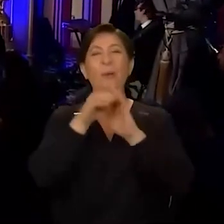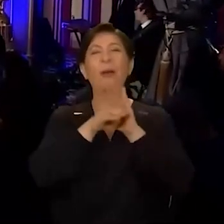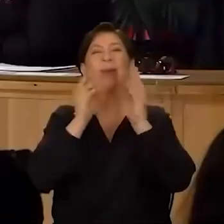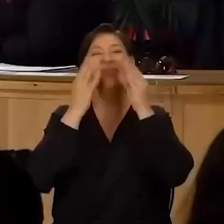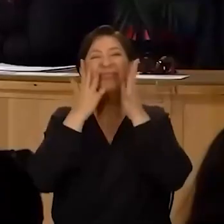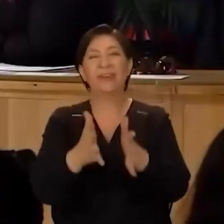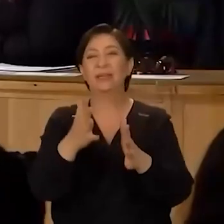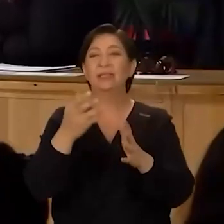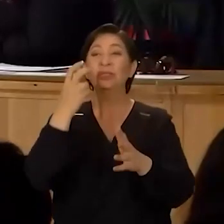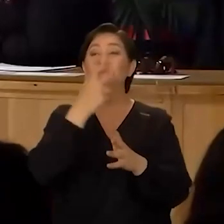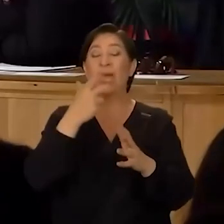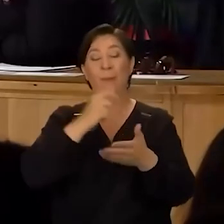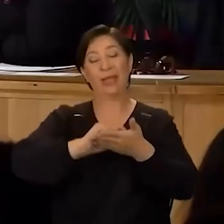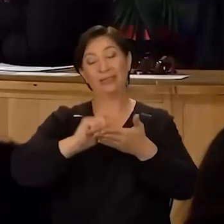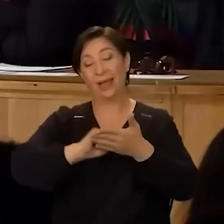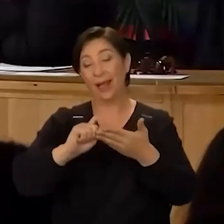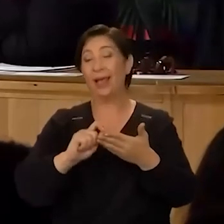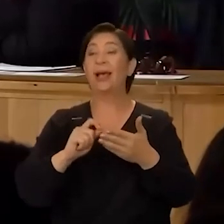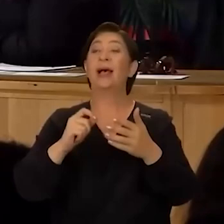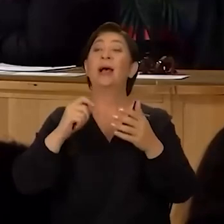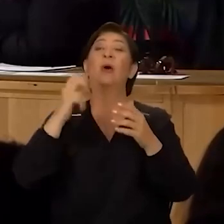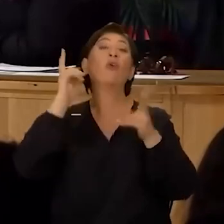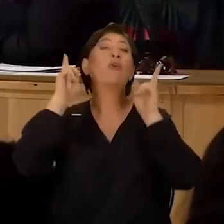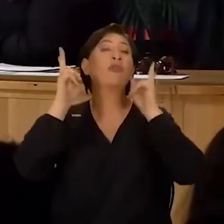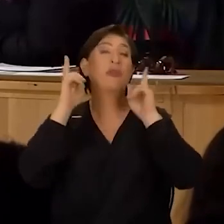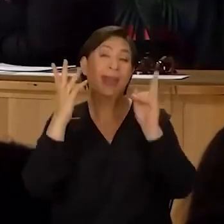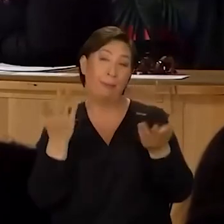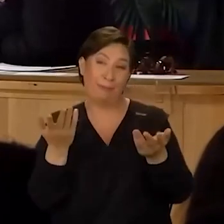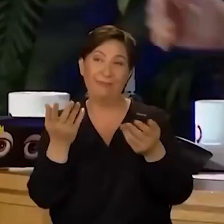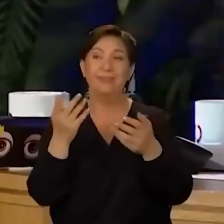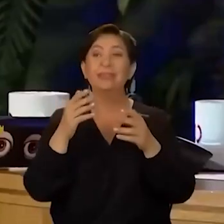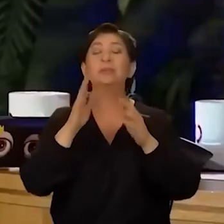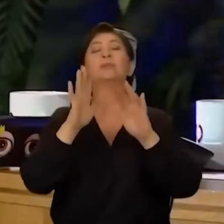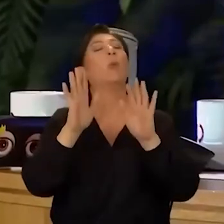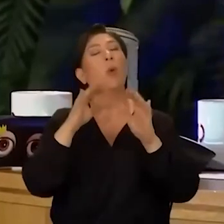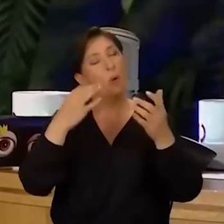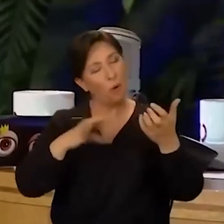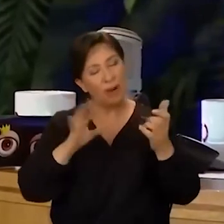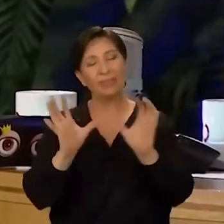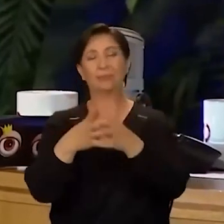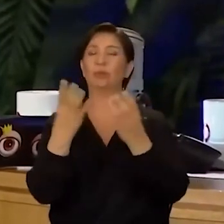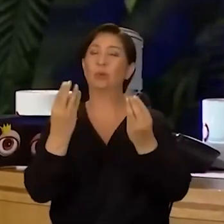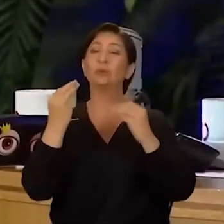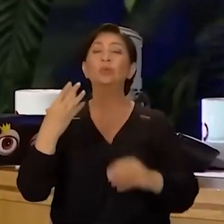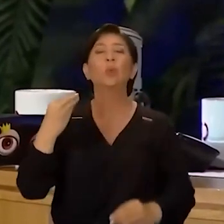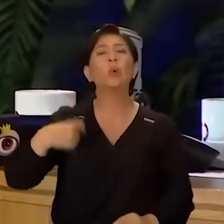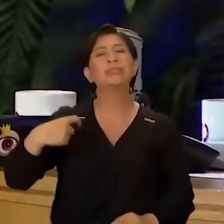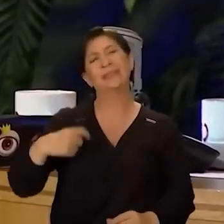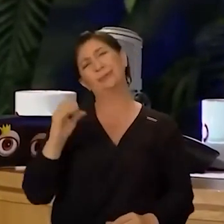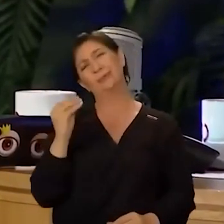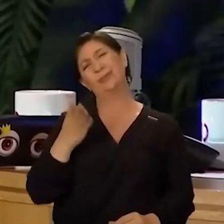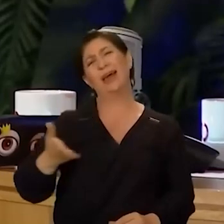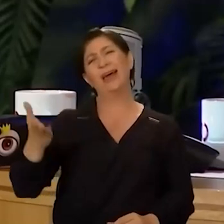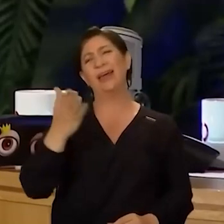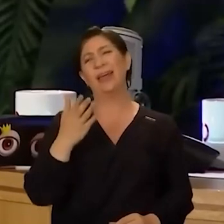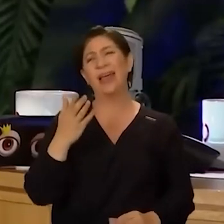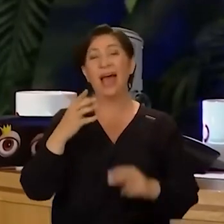nefret ettiğim şey şarkımın yazarı, kuaförüm. öyle değil mi? Neden biliyor musun? Orkestran çok iyidir. Çok özel çocuklar.